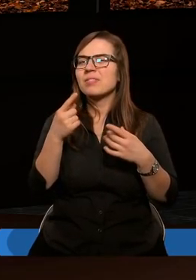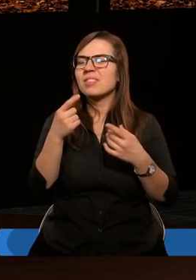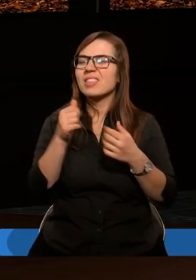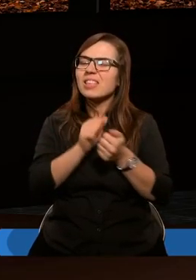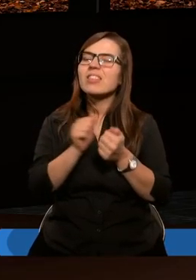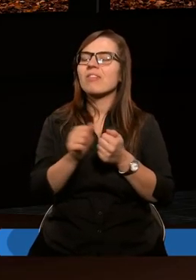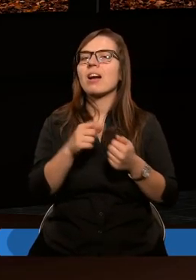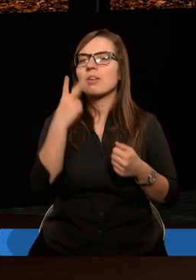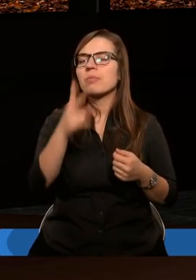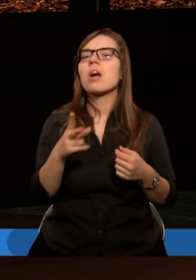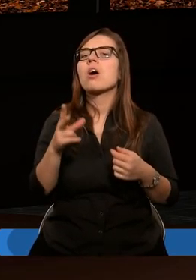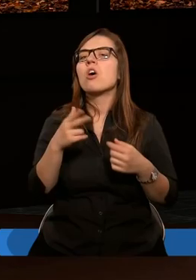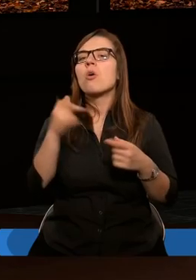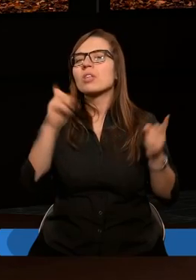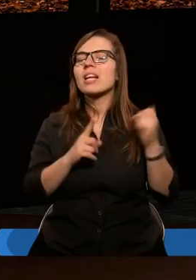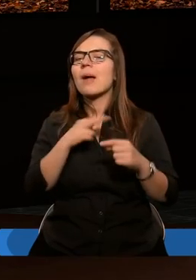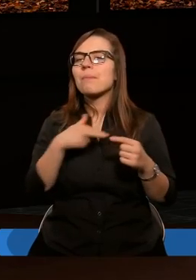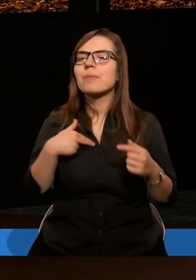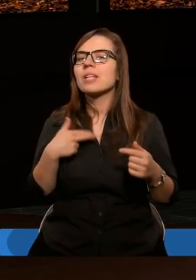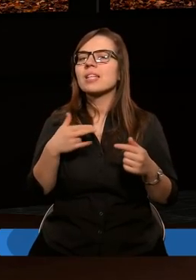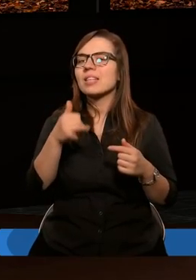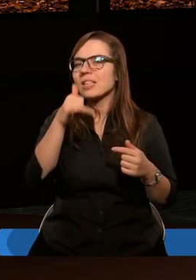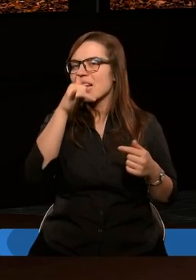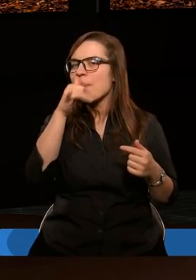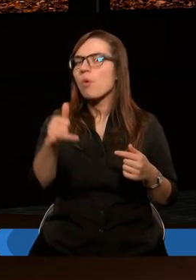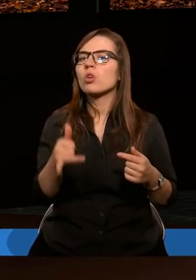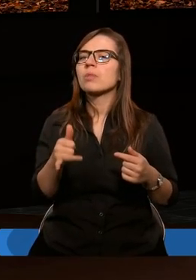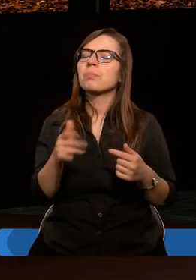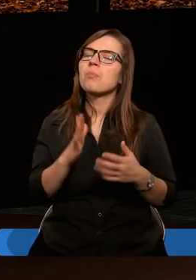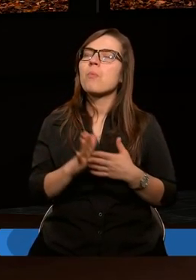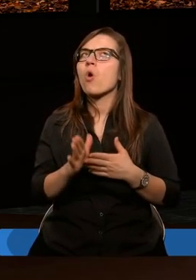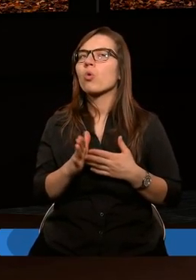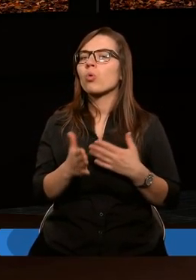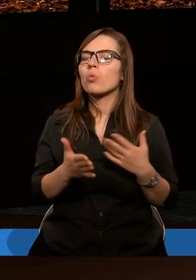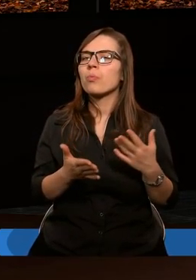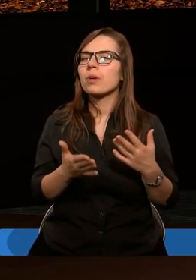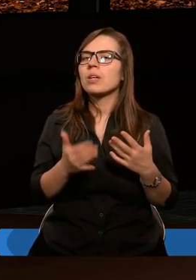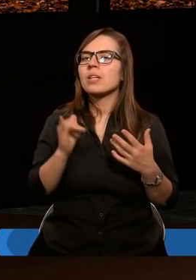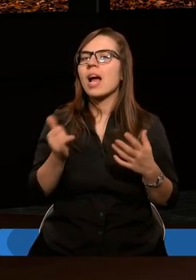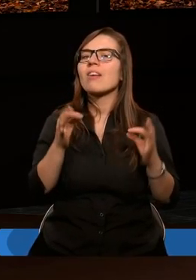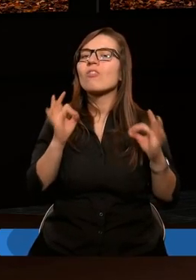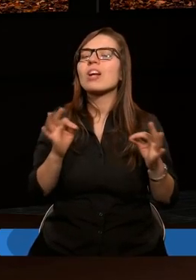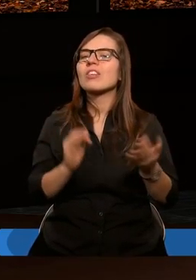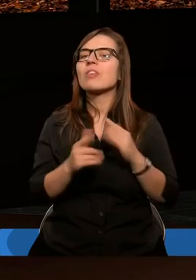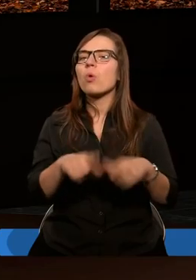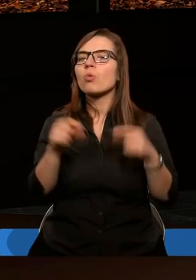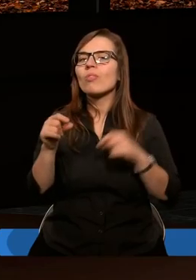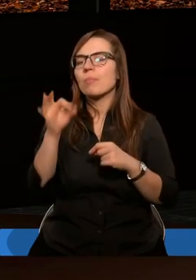to tak naprawdę to my nie możemy na to właśnie odpowiedzieć właściwie.